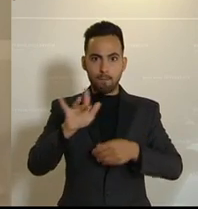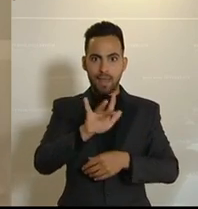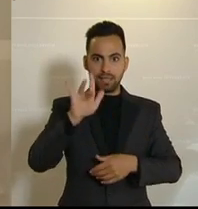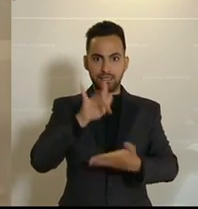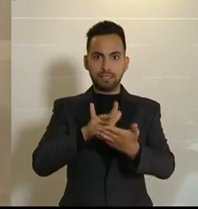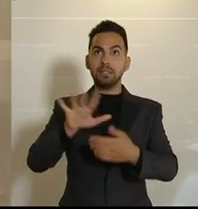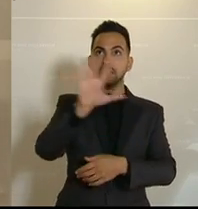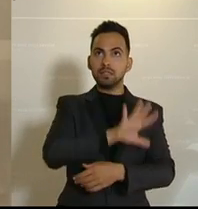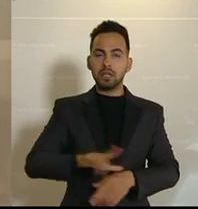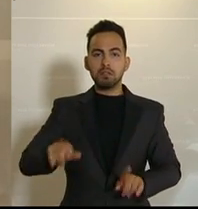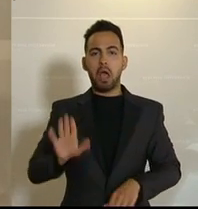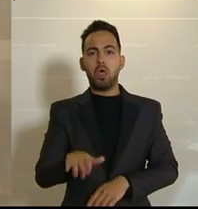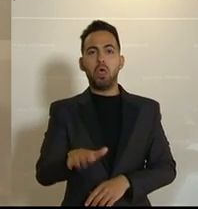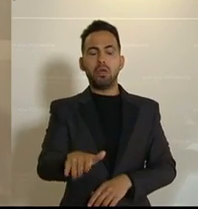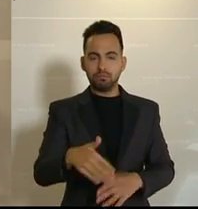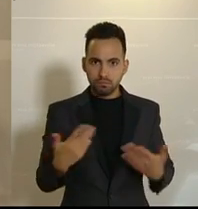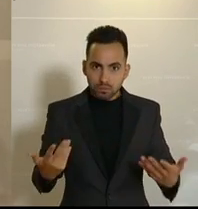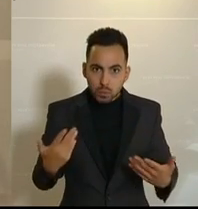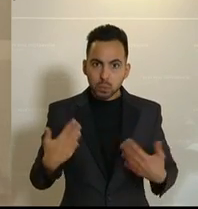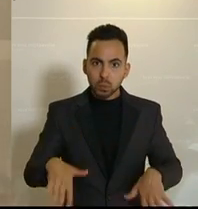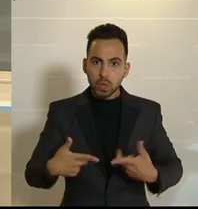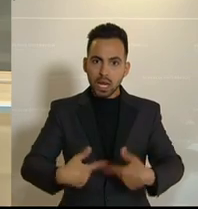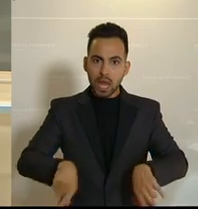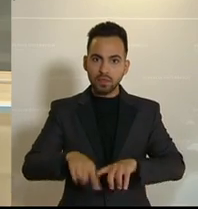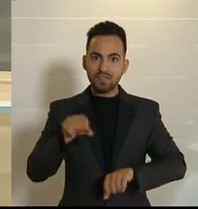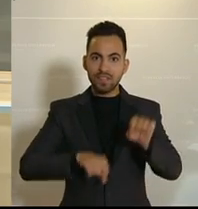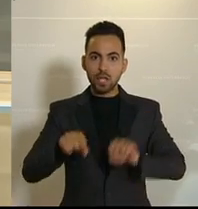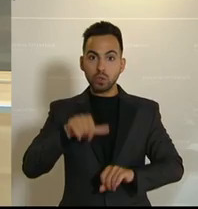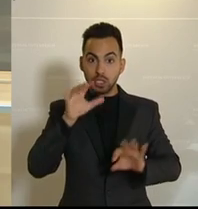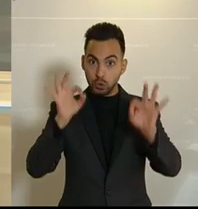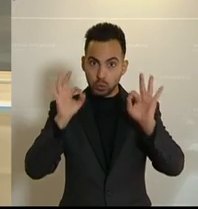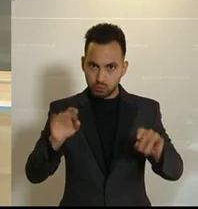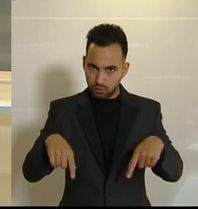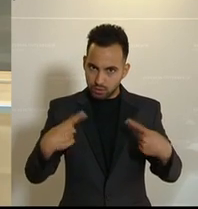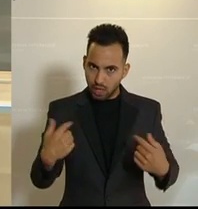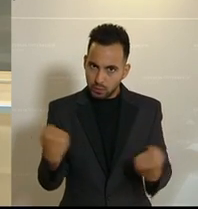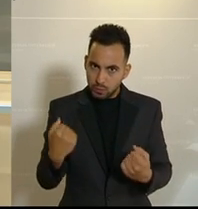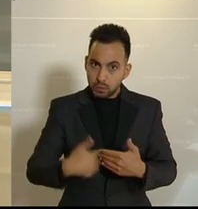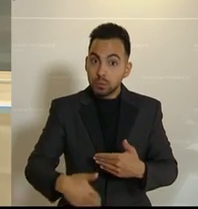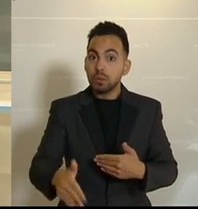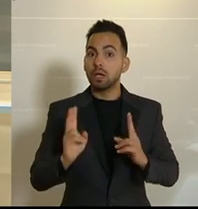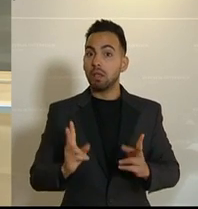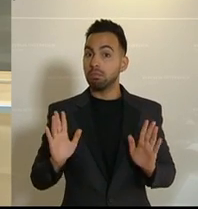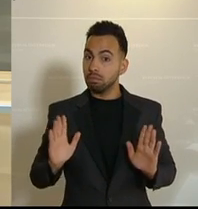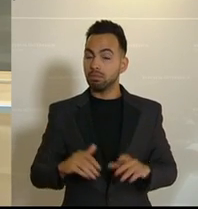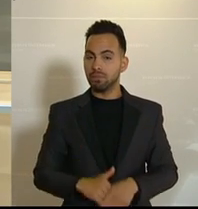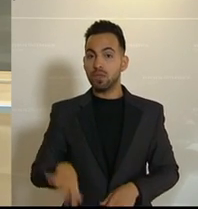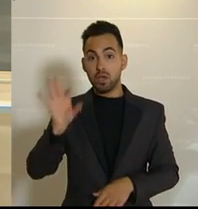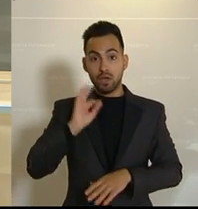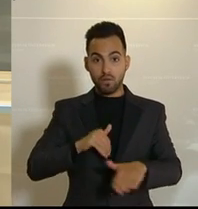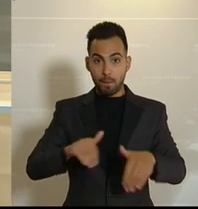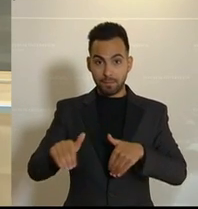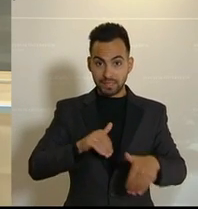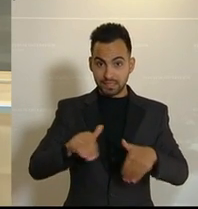Spiel mit dem Feuer, wenn die umfassende Landesverteidigung nicht mehr gewährleistet werden kann. Frau Minister, das